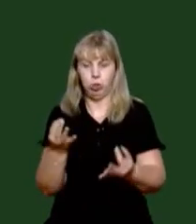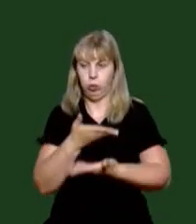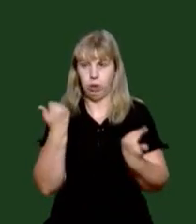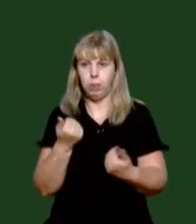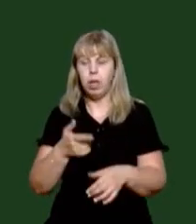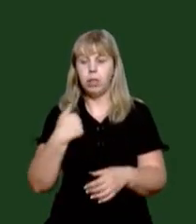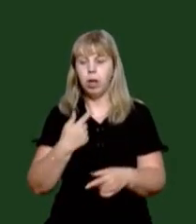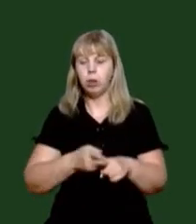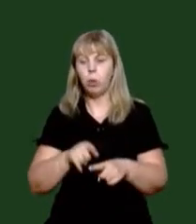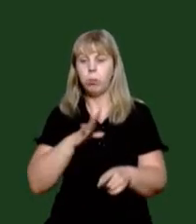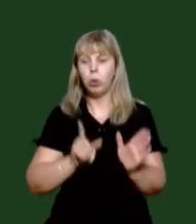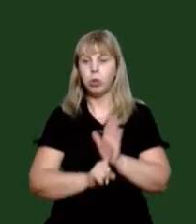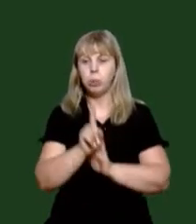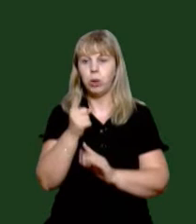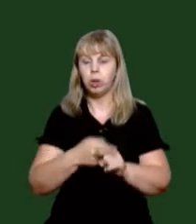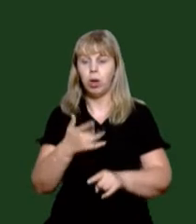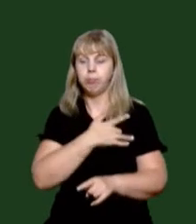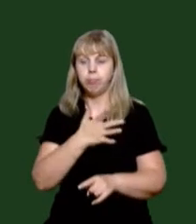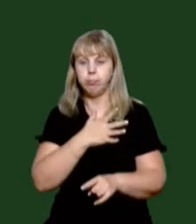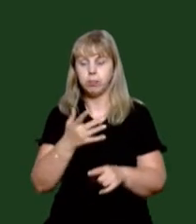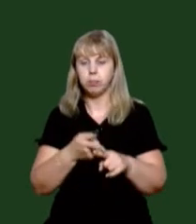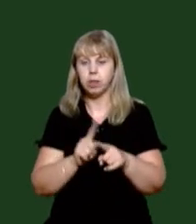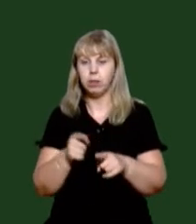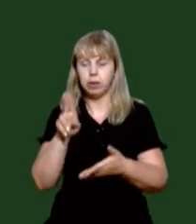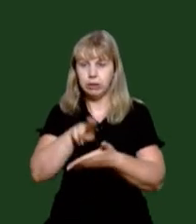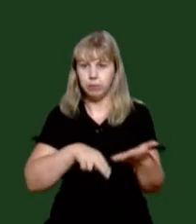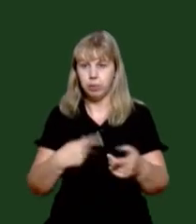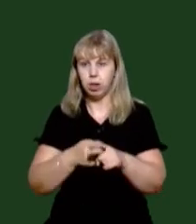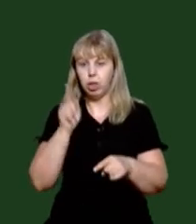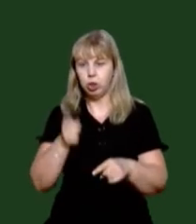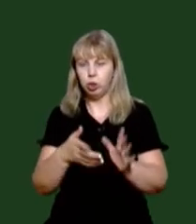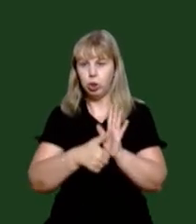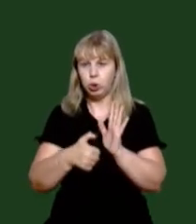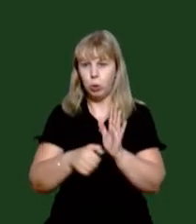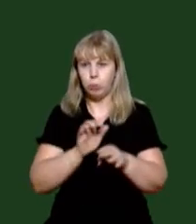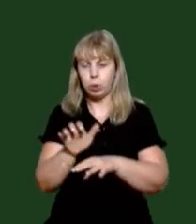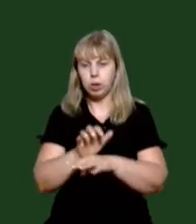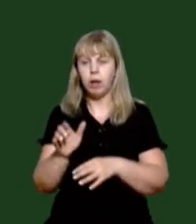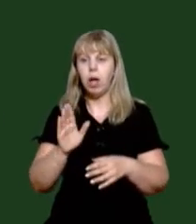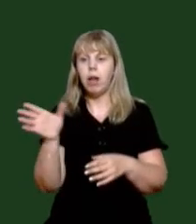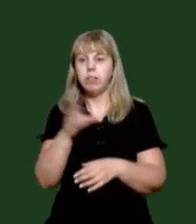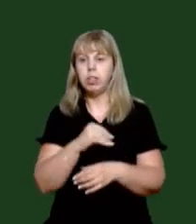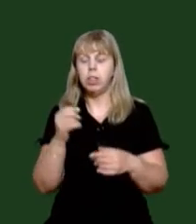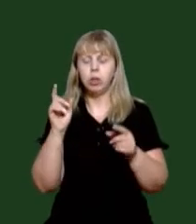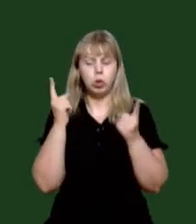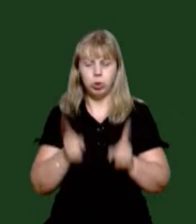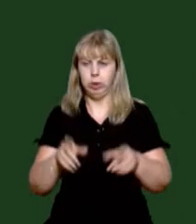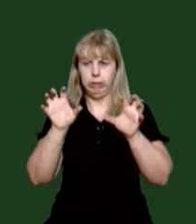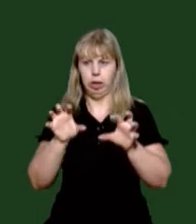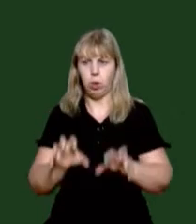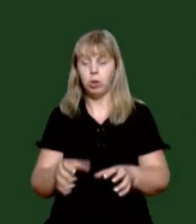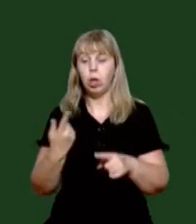злітлили. Це було спочатку сертифіковано, тільки після цього здійснилося якісь поставки. Все згідно чинного законодавства.